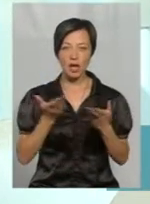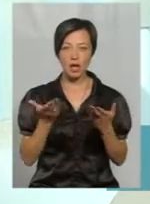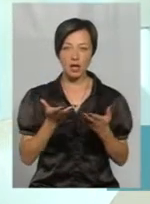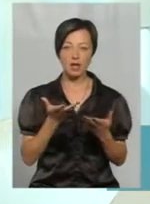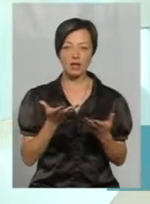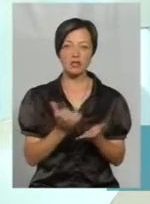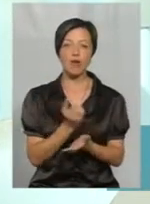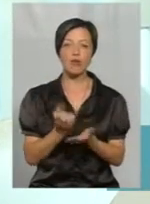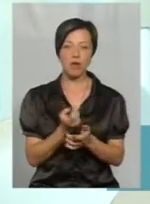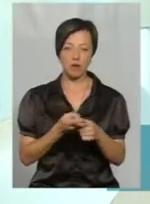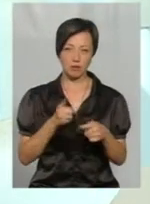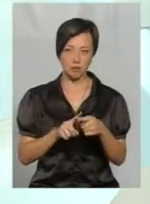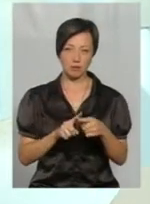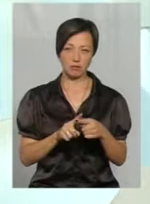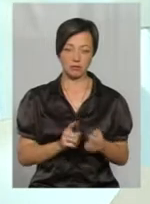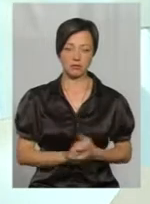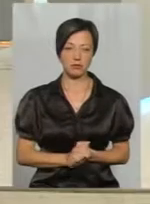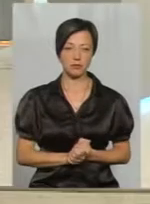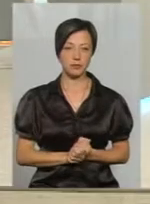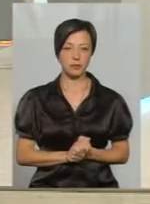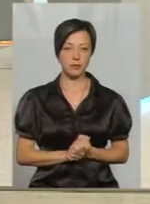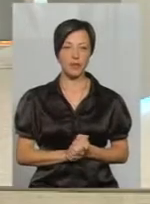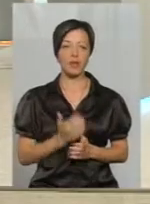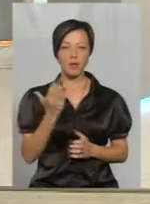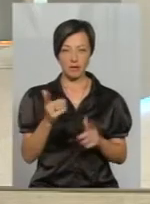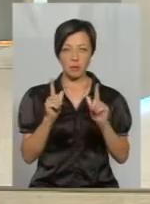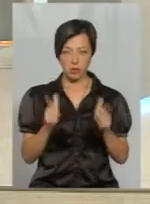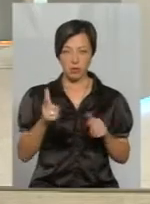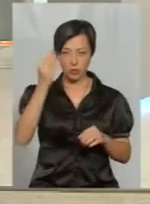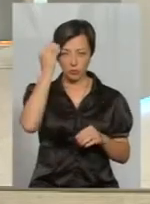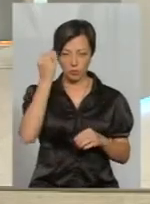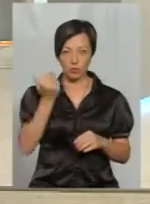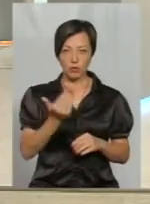за рахунок цих бджолених сімей. Пане Антоні, чи ви розділяєте думку,